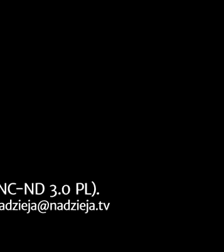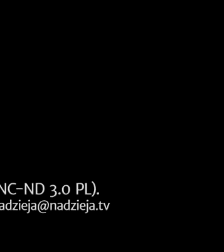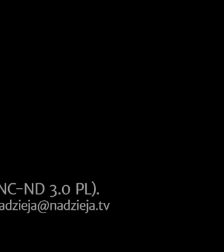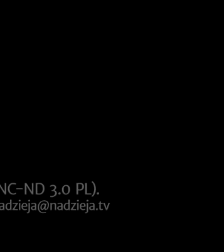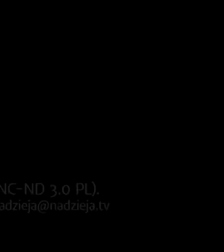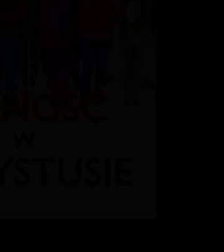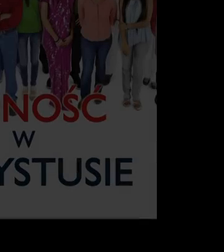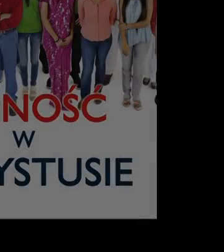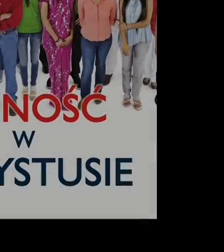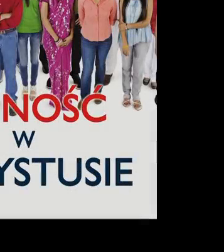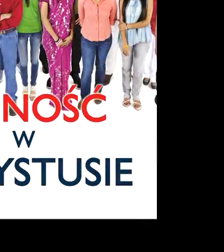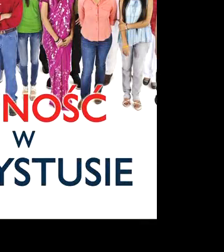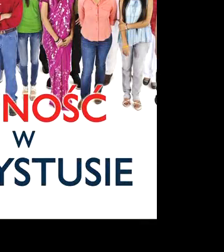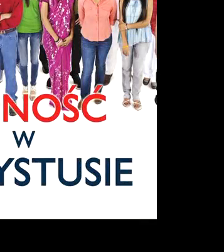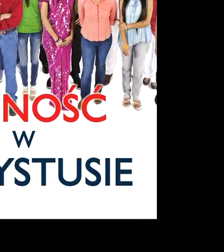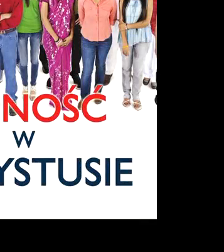dziękuję,